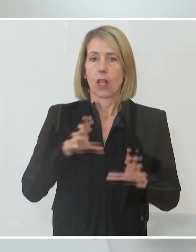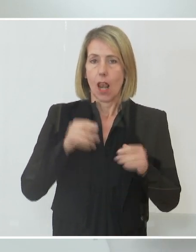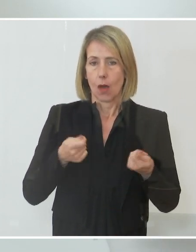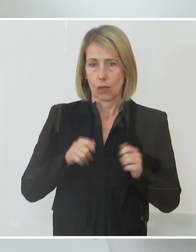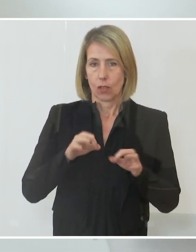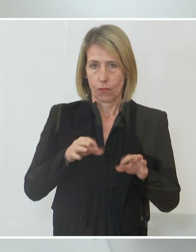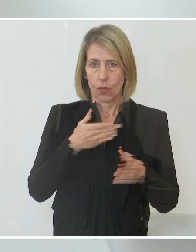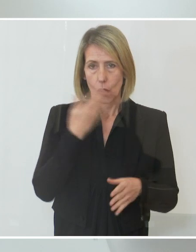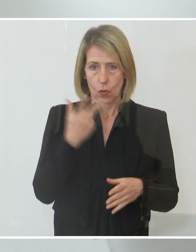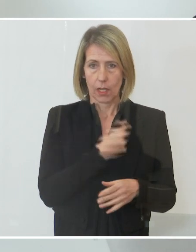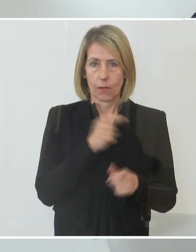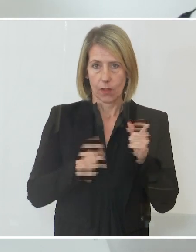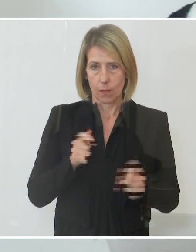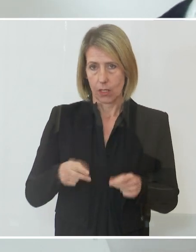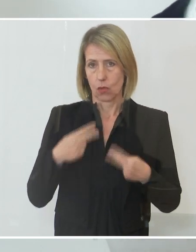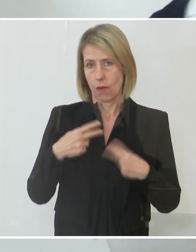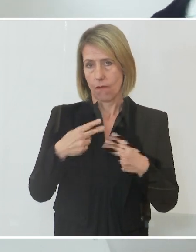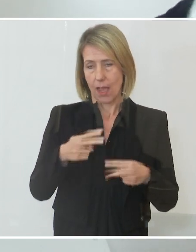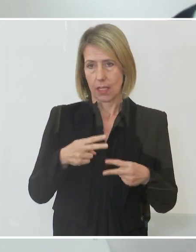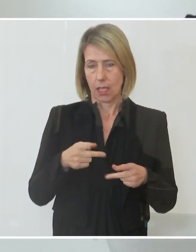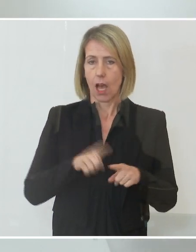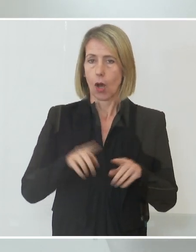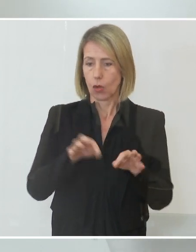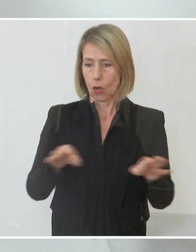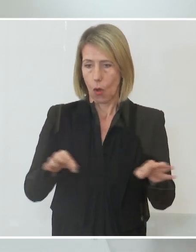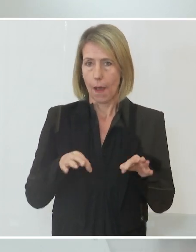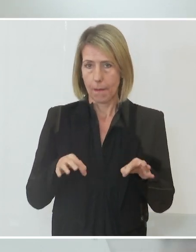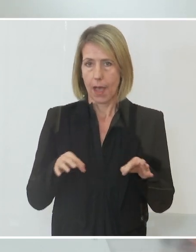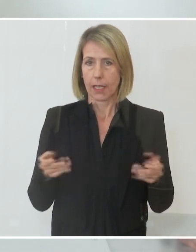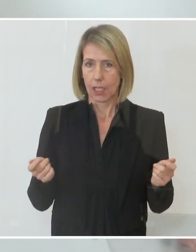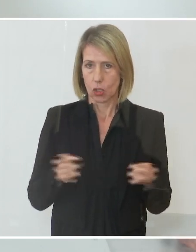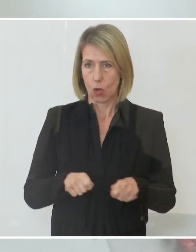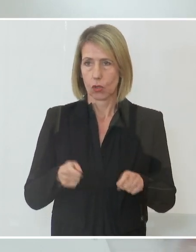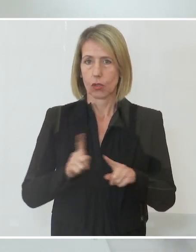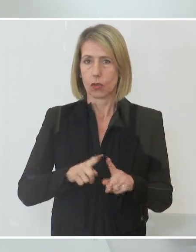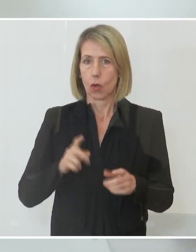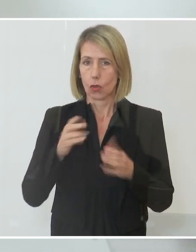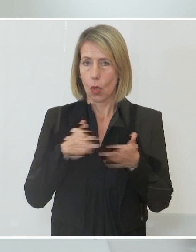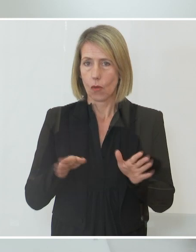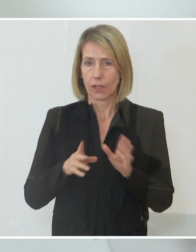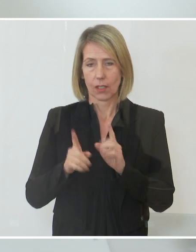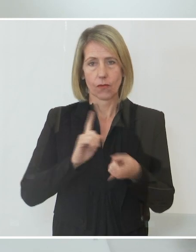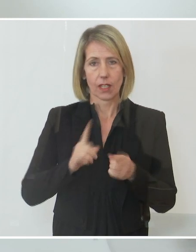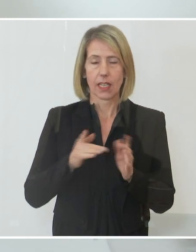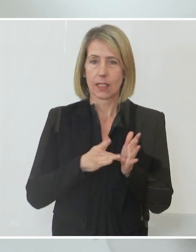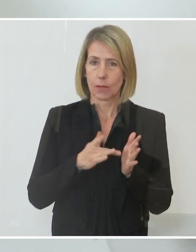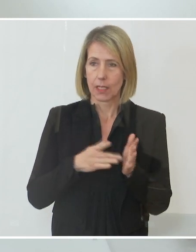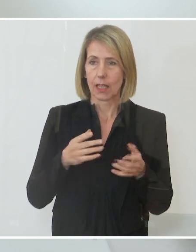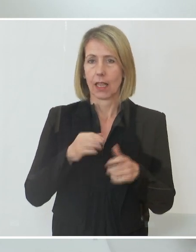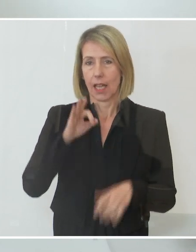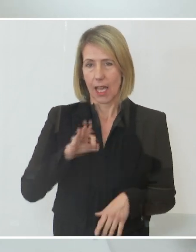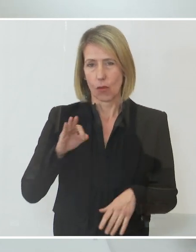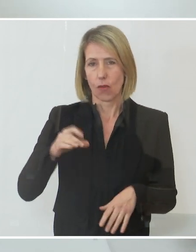gilt, in allen geschlossenen Räumen und öffentlichen Verkehrsmitteln ist verpflichtend, eine FFP2-Maske zu tragen.